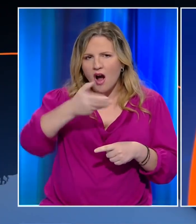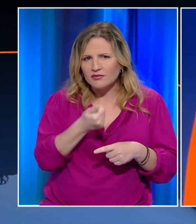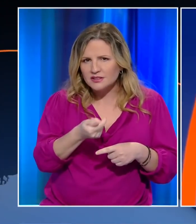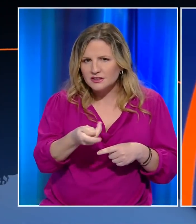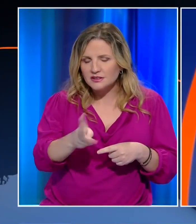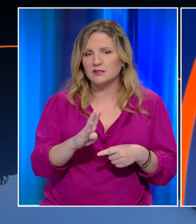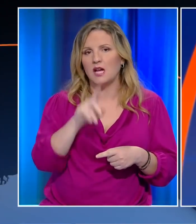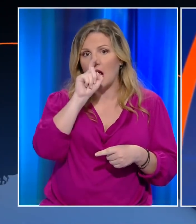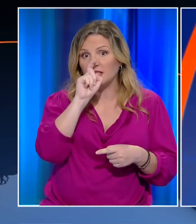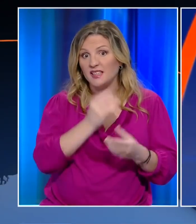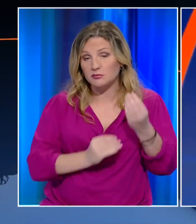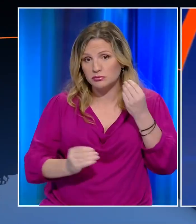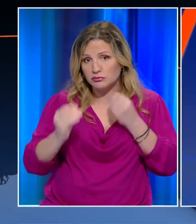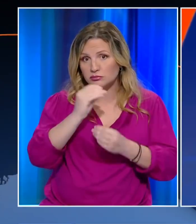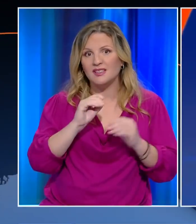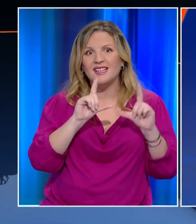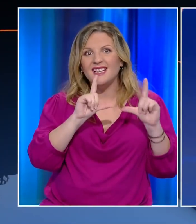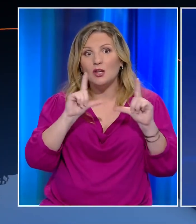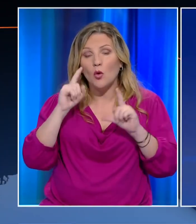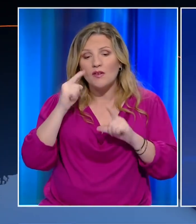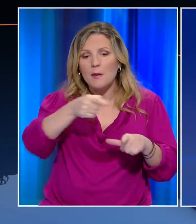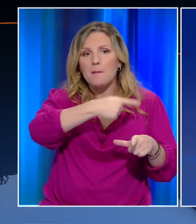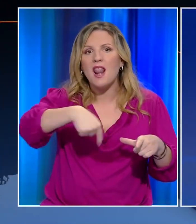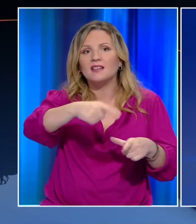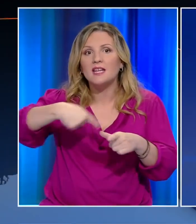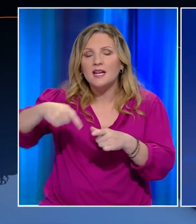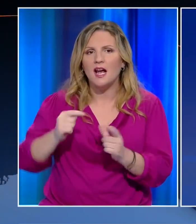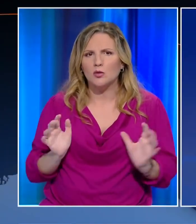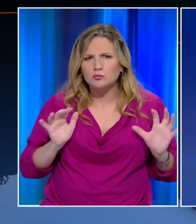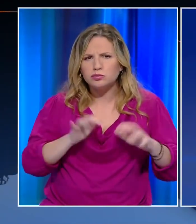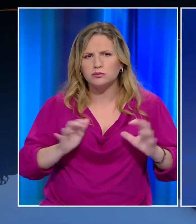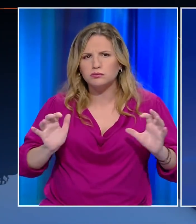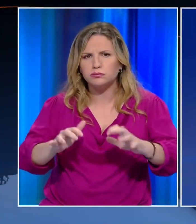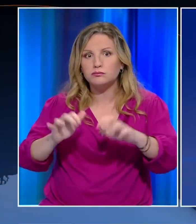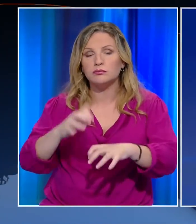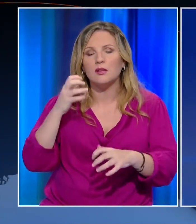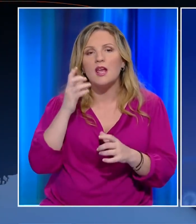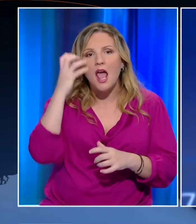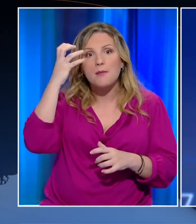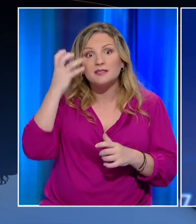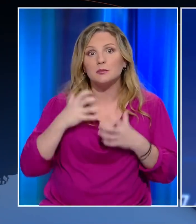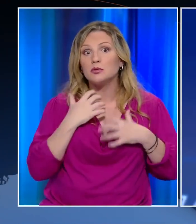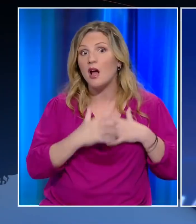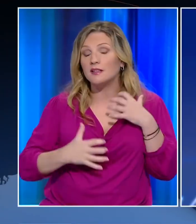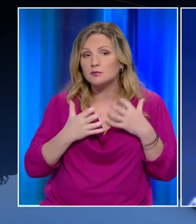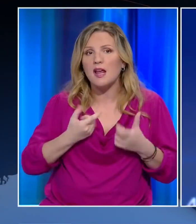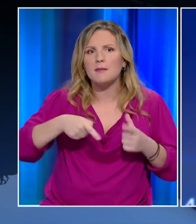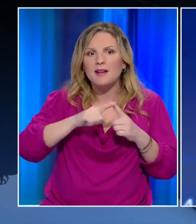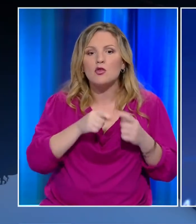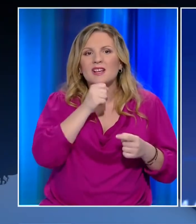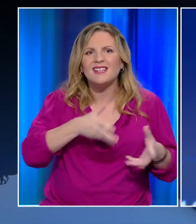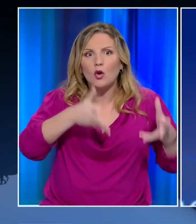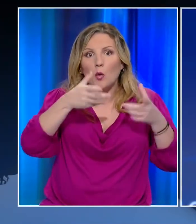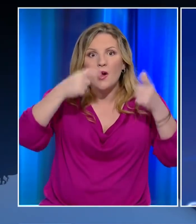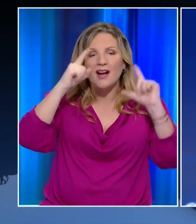παραμένει η Αττική. Οι εικόνες συνοστισμού σε πλατείες προβληματίζουν τους επιστήμονες όπως και η εστία στο γυροκομείο στον Άγιο Παντελεήμονα,